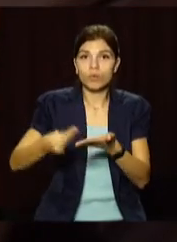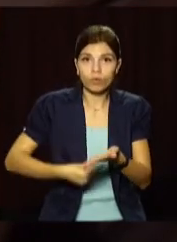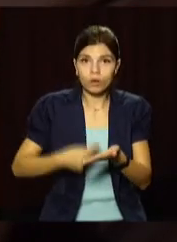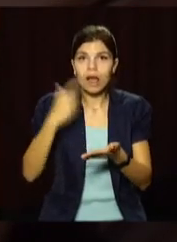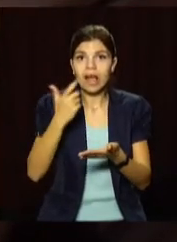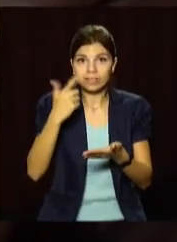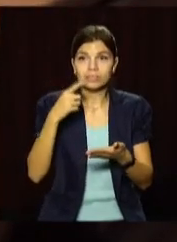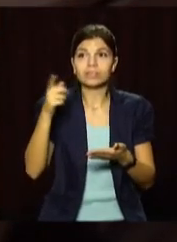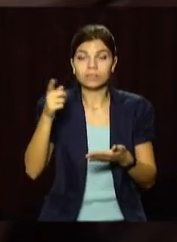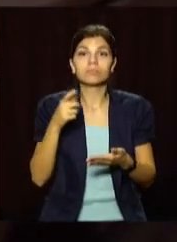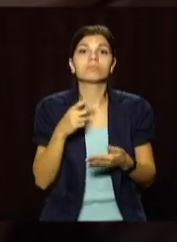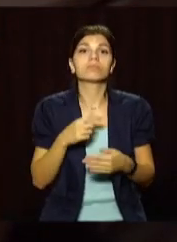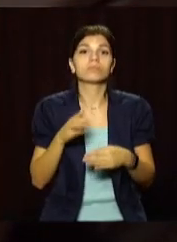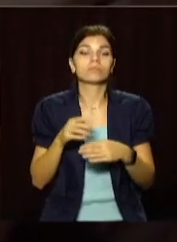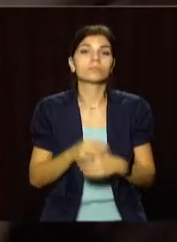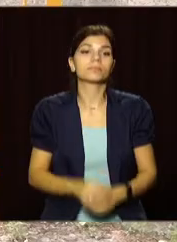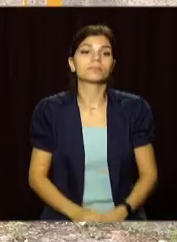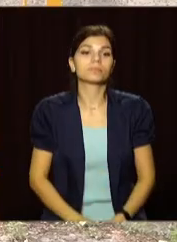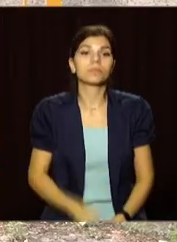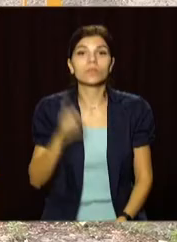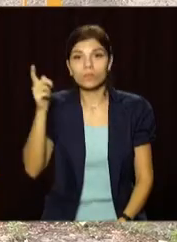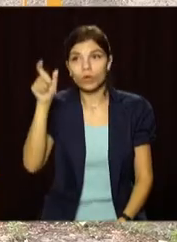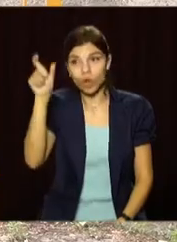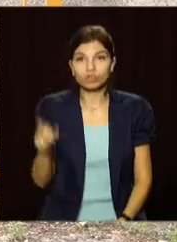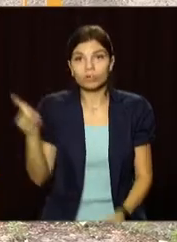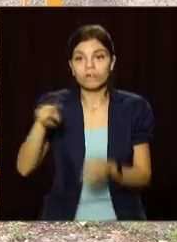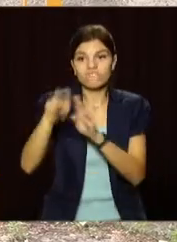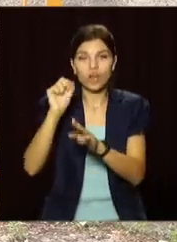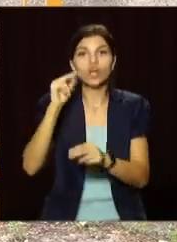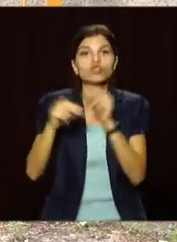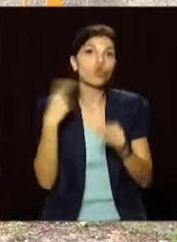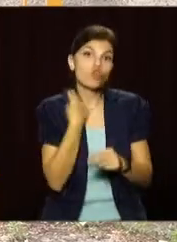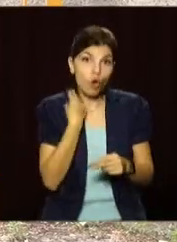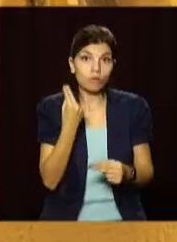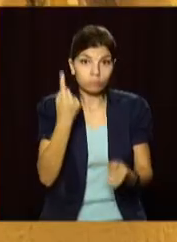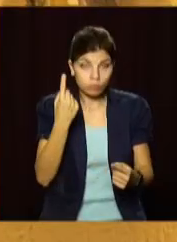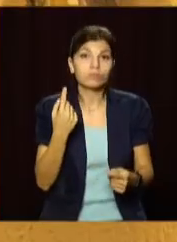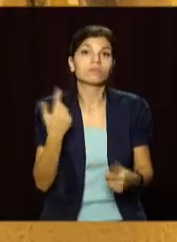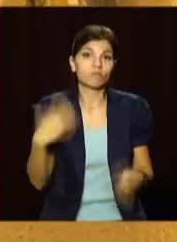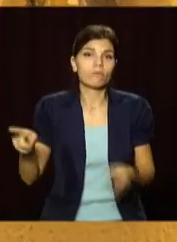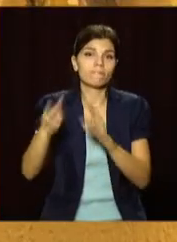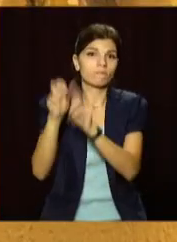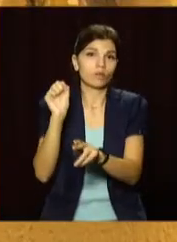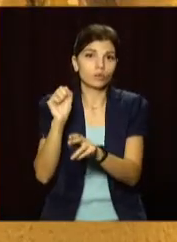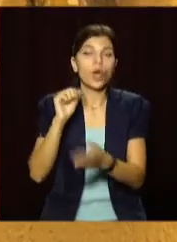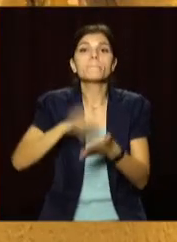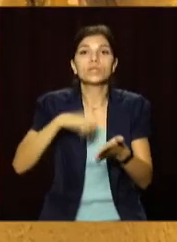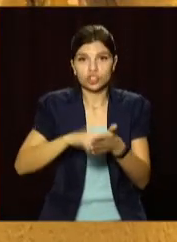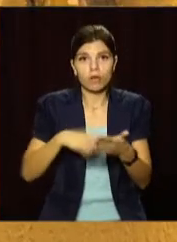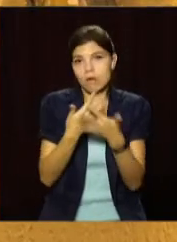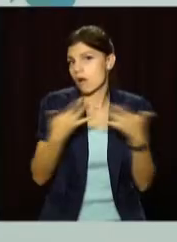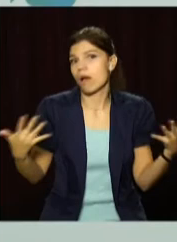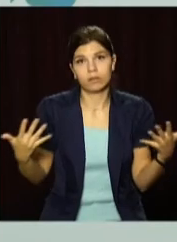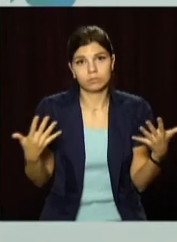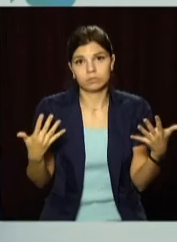постачальником газу та оператором-розподільником. Оператор вимикає газ через заборгованість з ініціативи постачальника. Причини